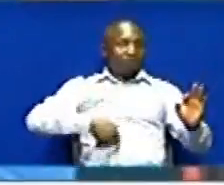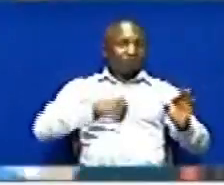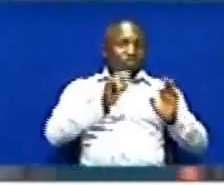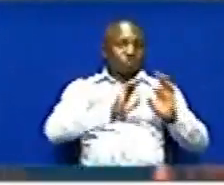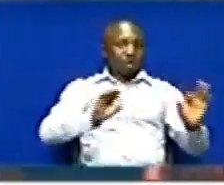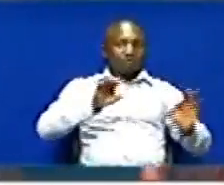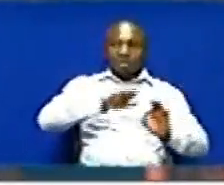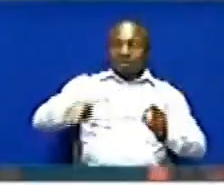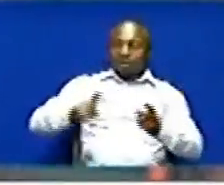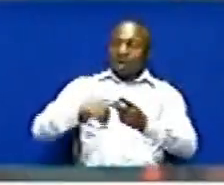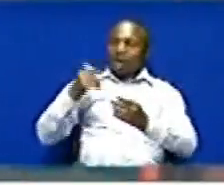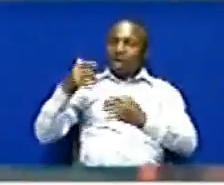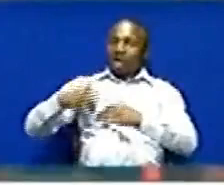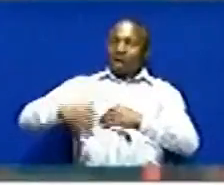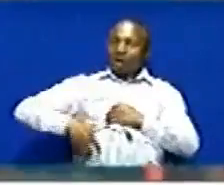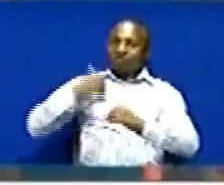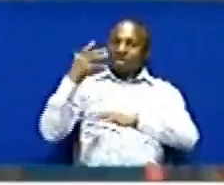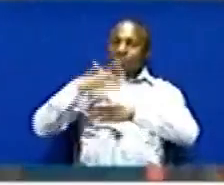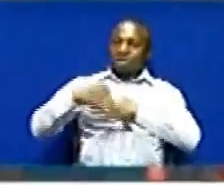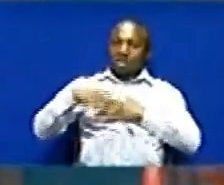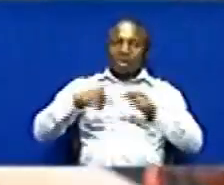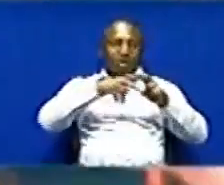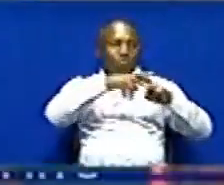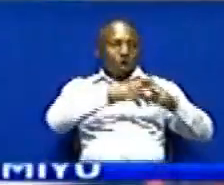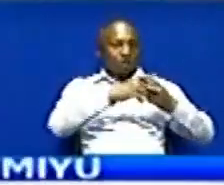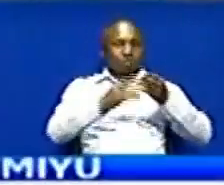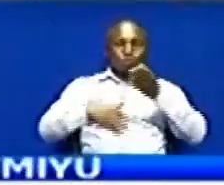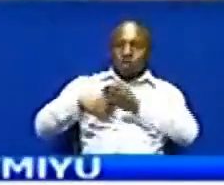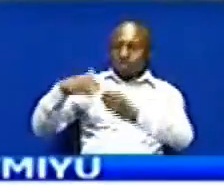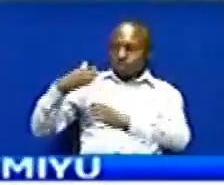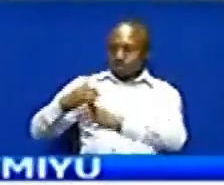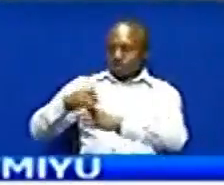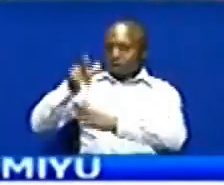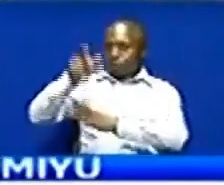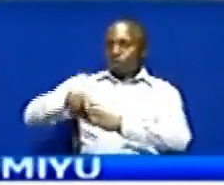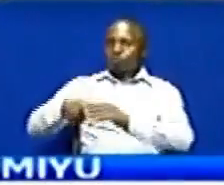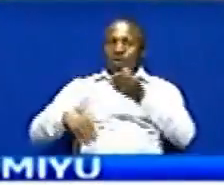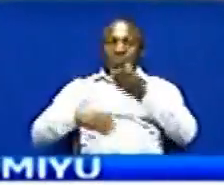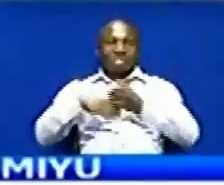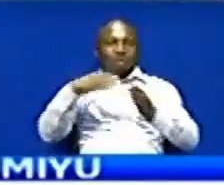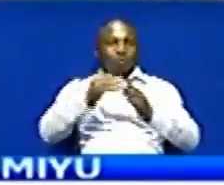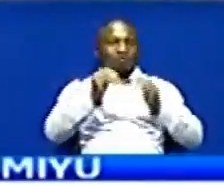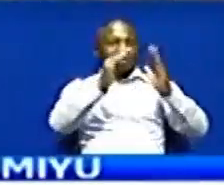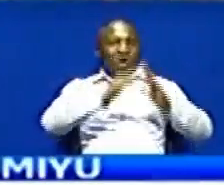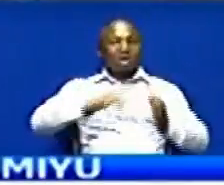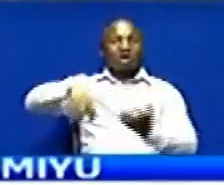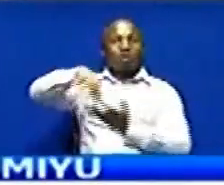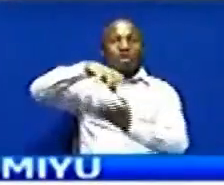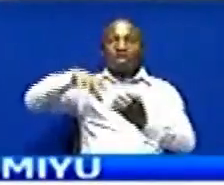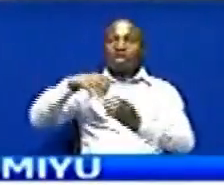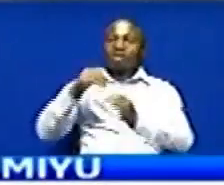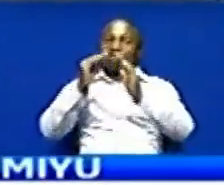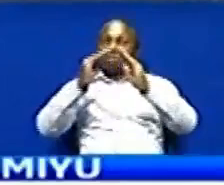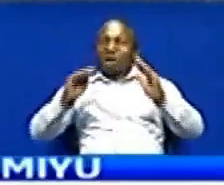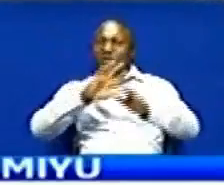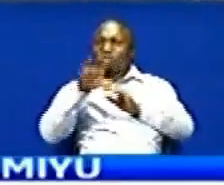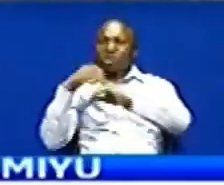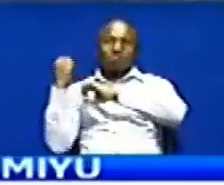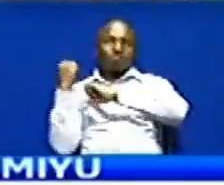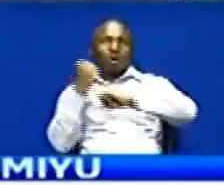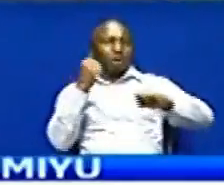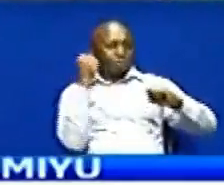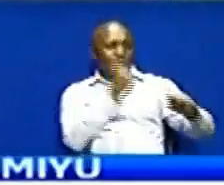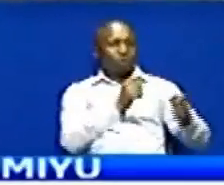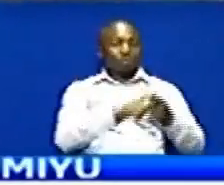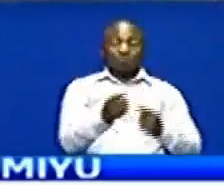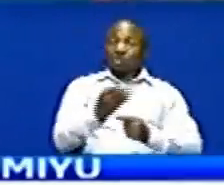muhandisi wa ujienzi Wale otu wale ukua wanajenga kwenye mainewa Ambave usio holela vibanda vile vivunjwe Lakini kuna vingine hivi na viona Jee